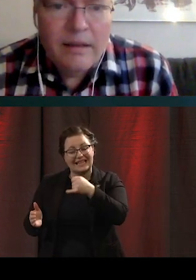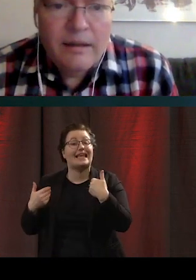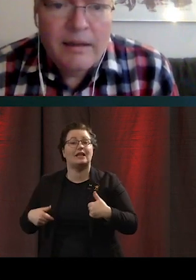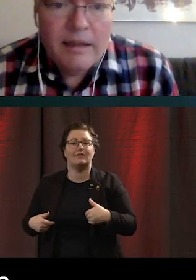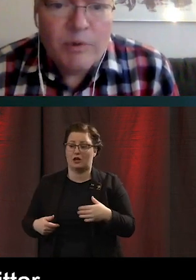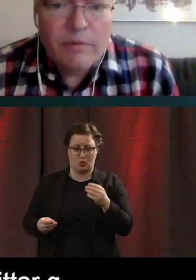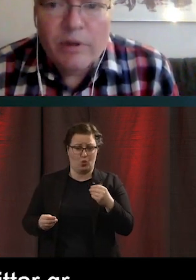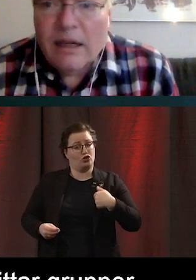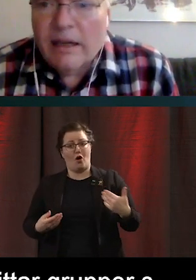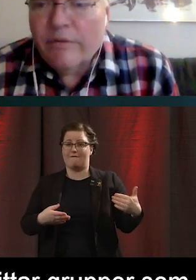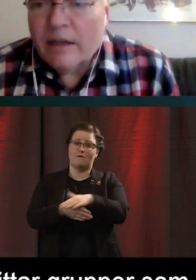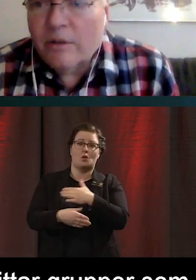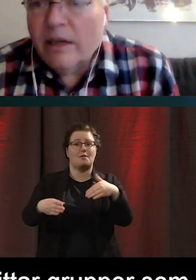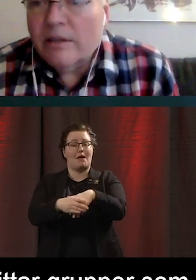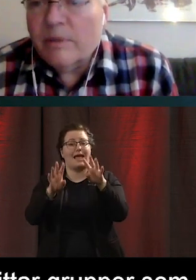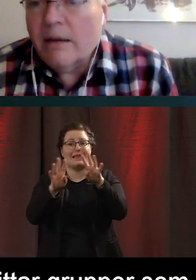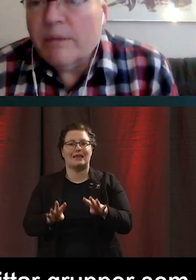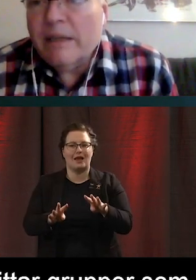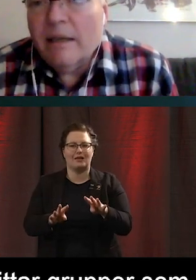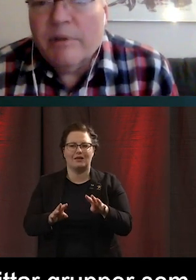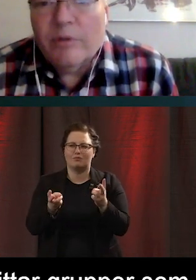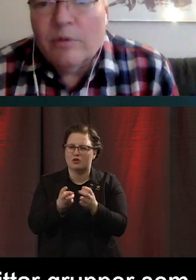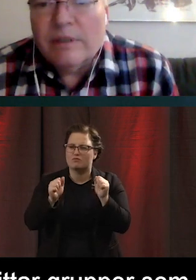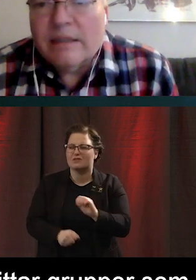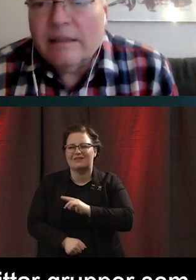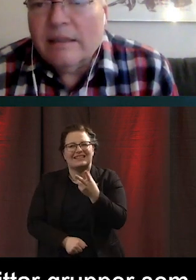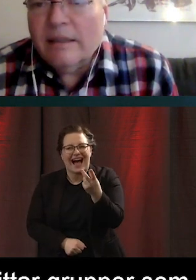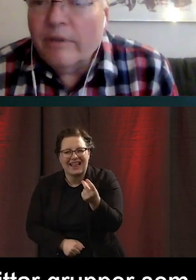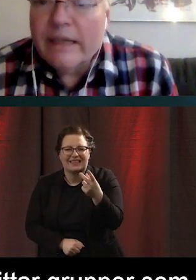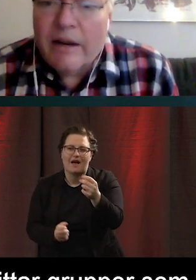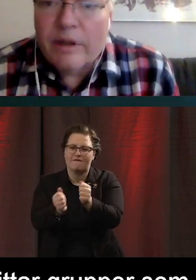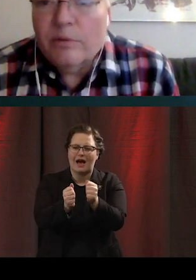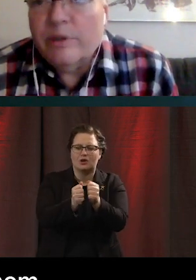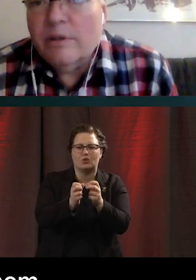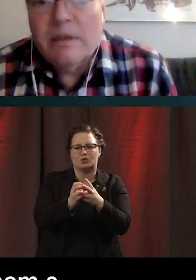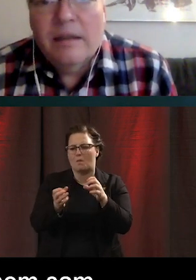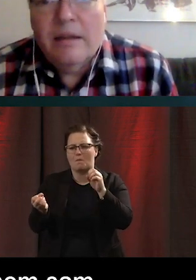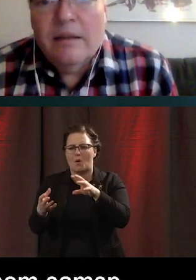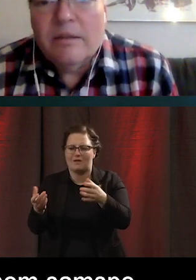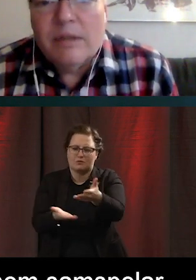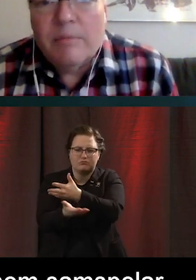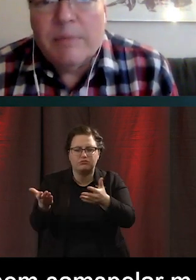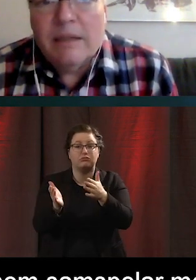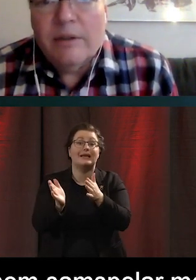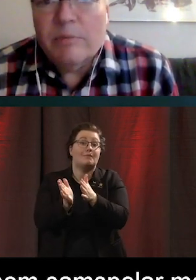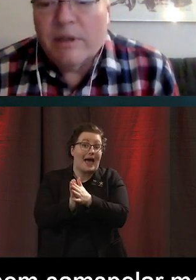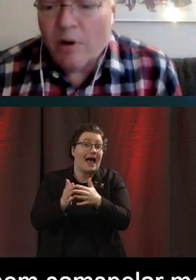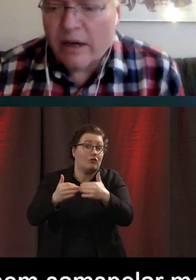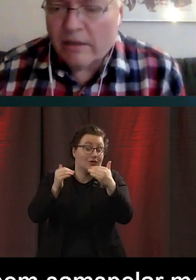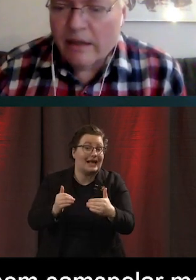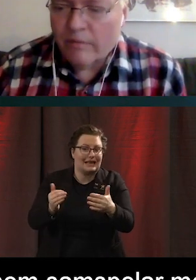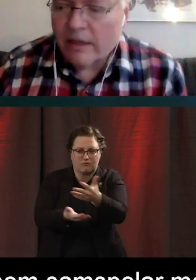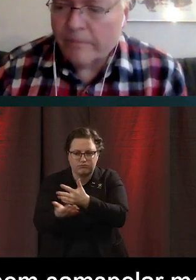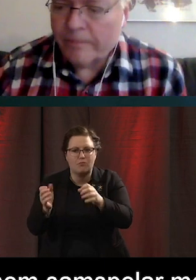någon annan faktor här som samspelar med funktionsnedsättningen. Eller flera faktorer som samspelar. Jag kommer